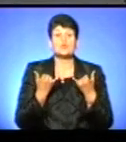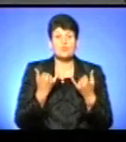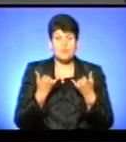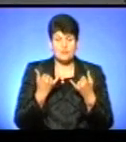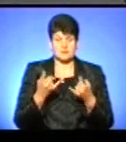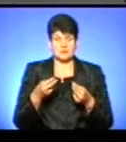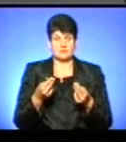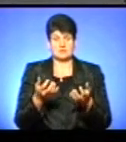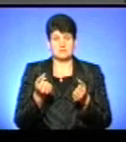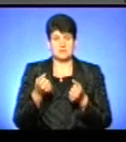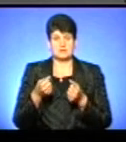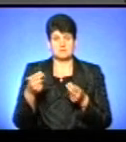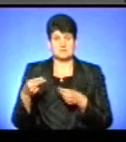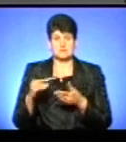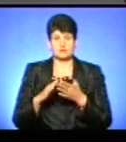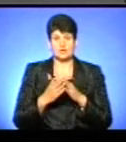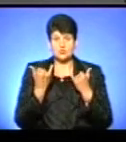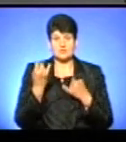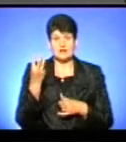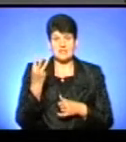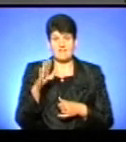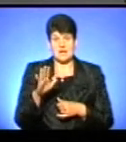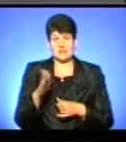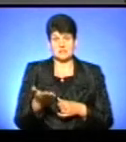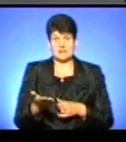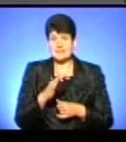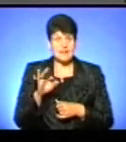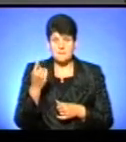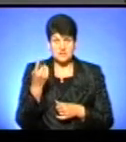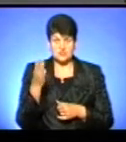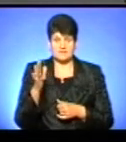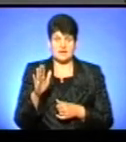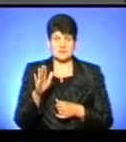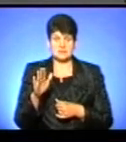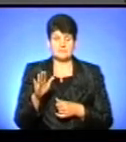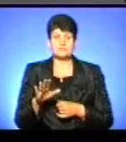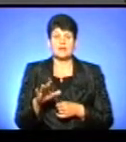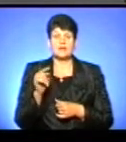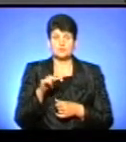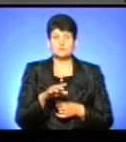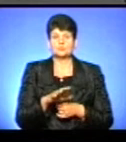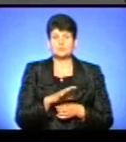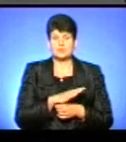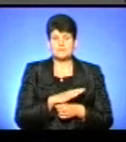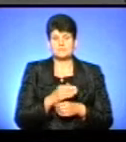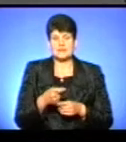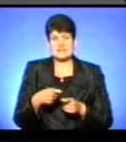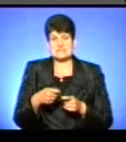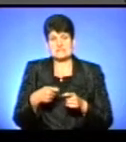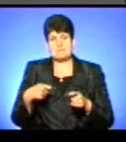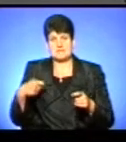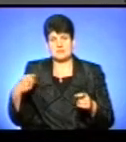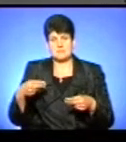ми маємо вже 3 вересня, тобто вже не 1 вересня, тобто відбулося запізнення з